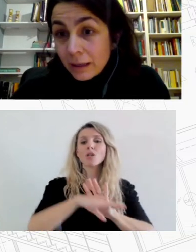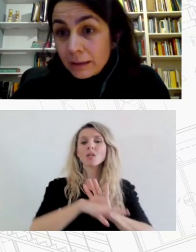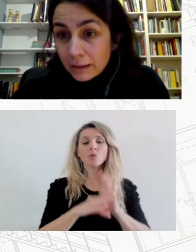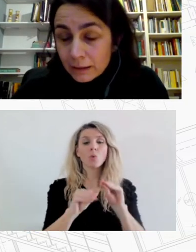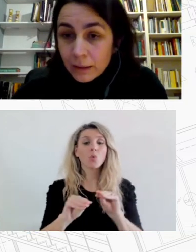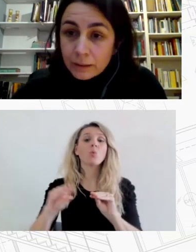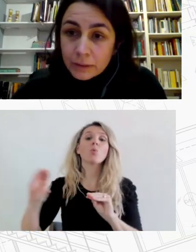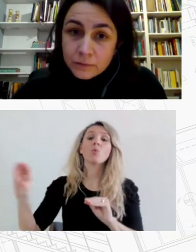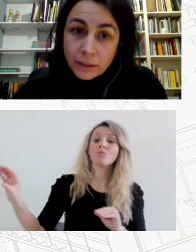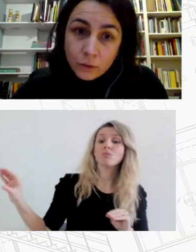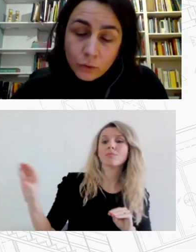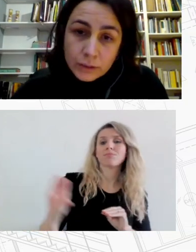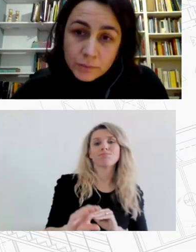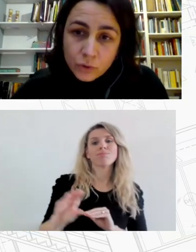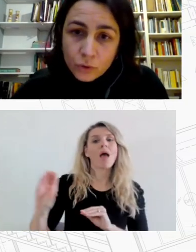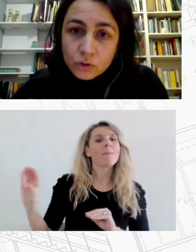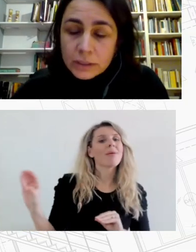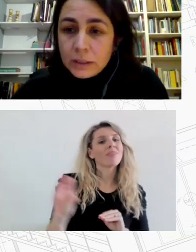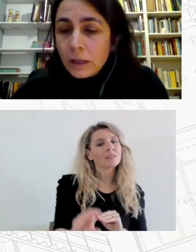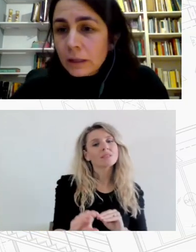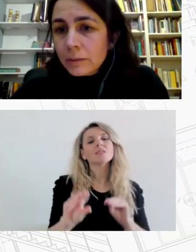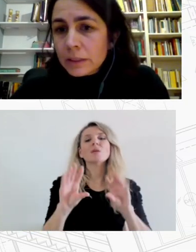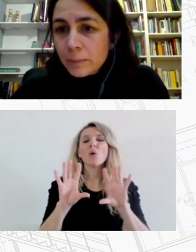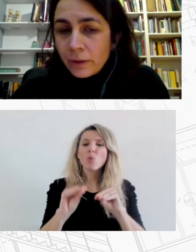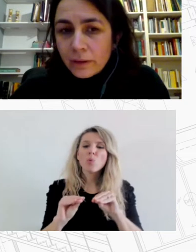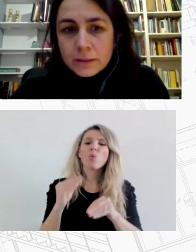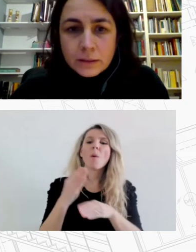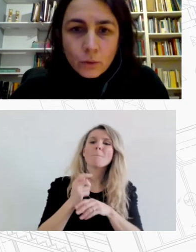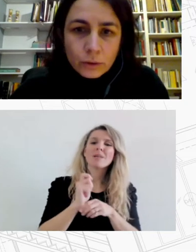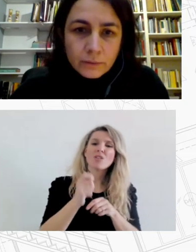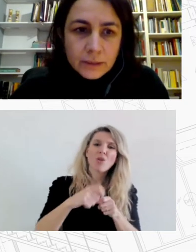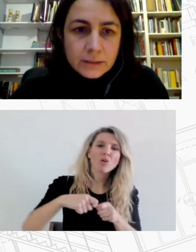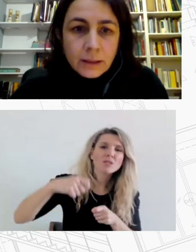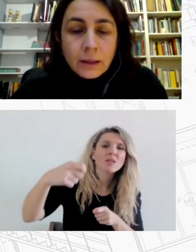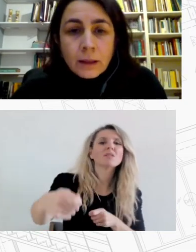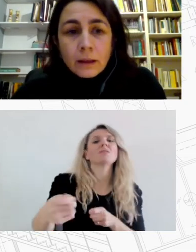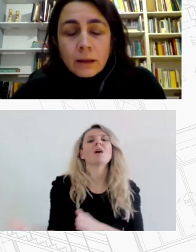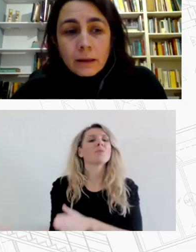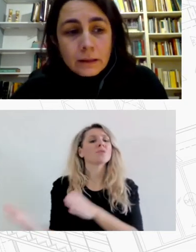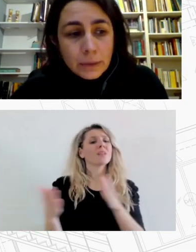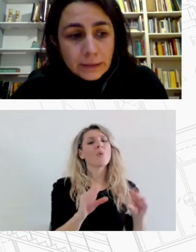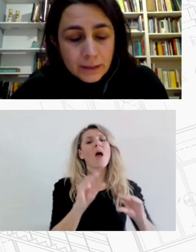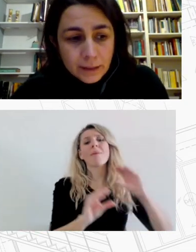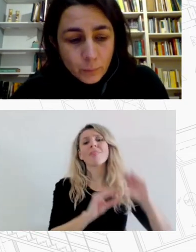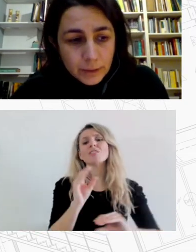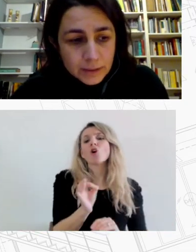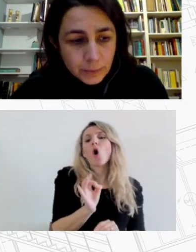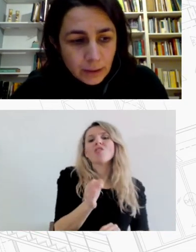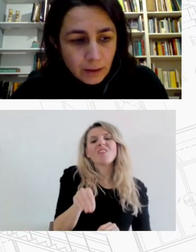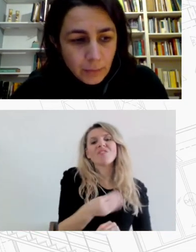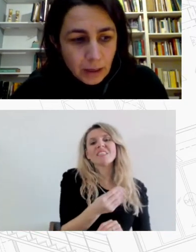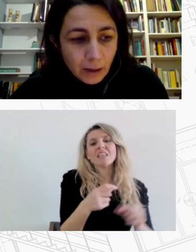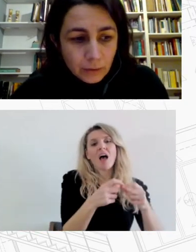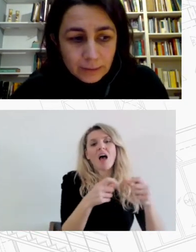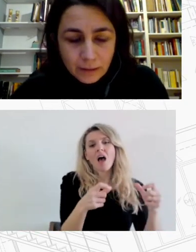οικιστικά κίνητα είτε με τις βραχυχρόνιες μισθώσεις είτε με τις επενδύσεις στην Golden Visa είτε με την δραστηριοποίηση